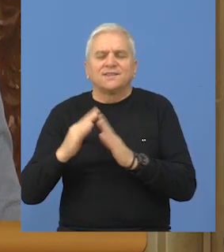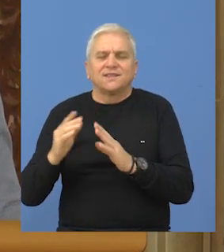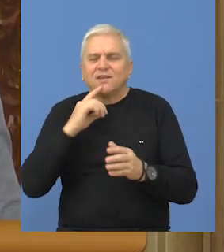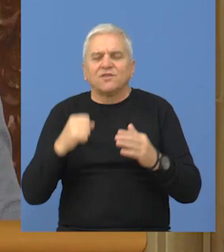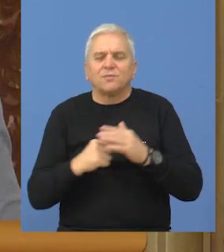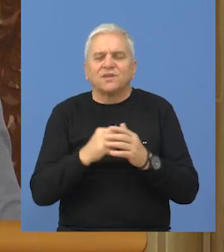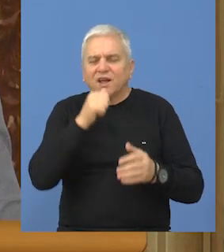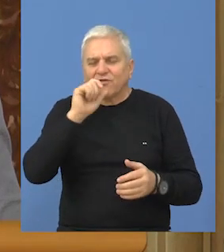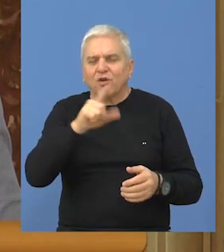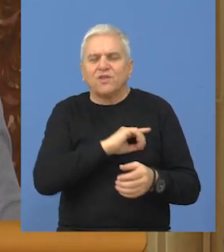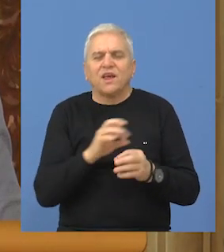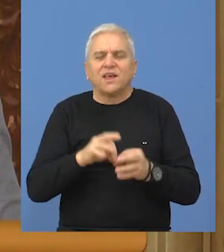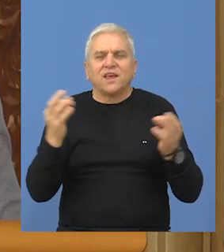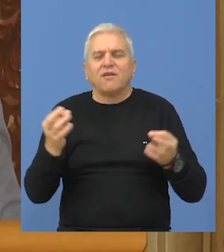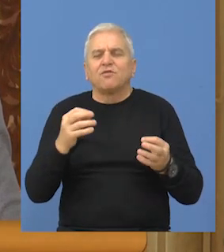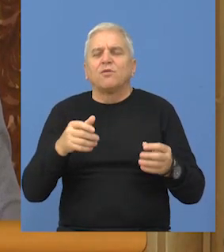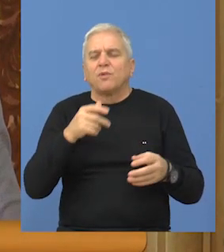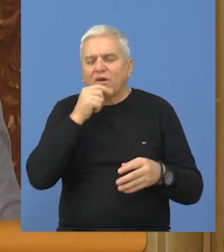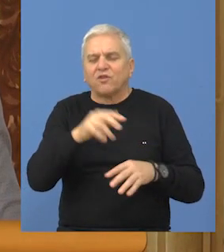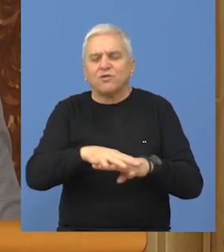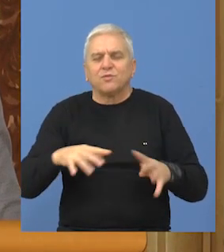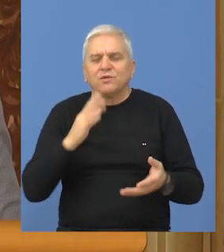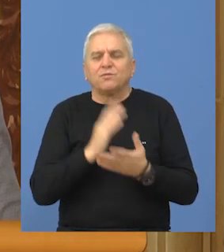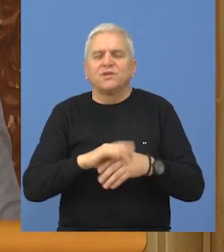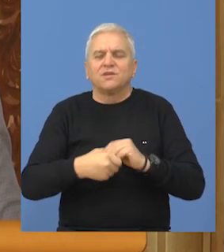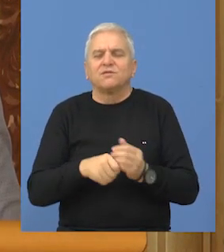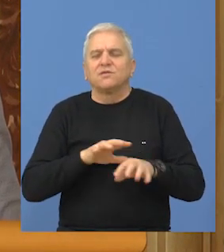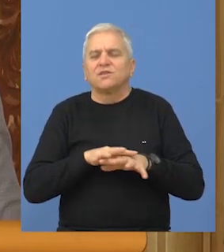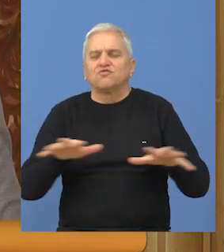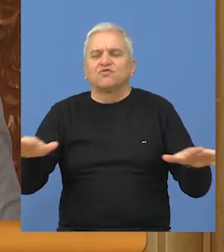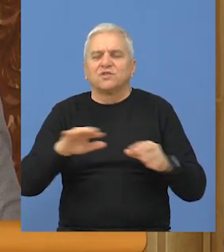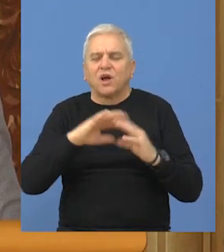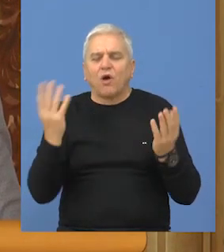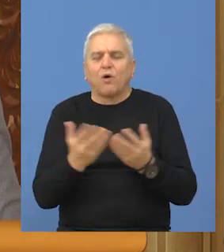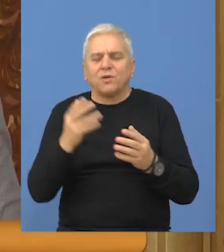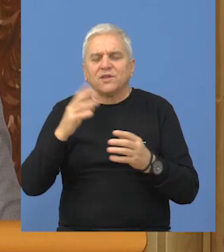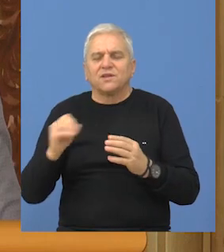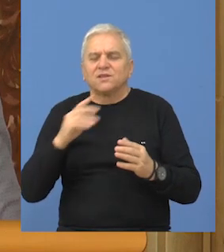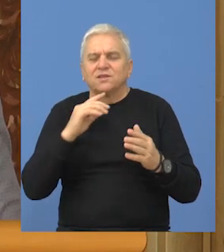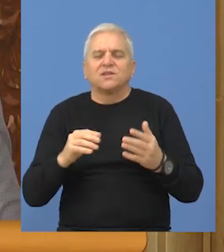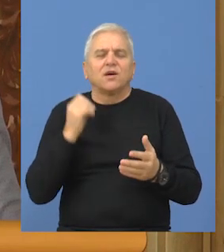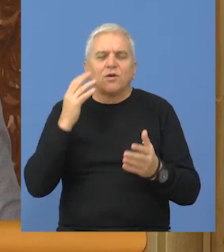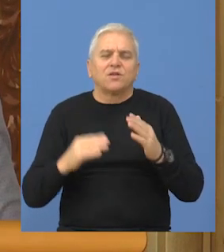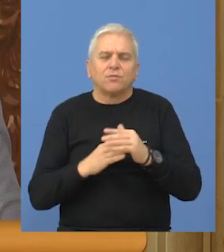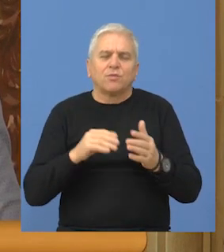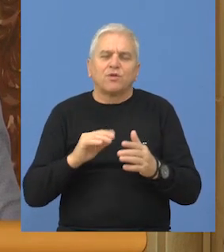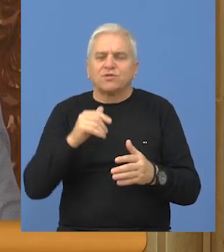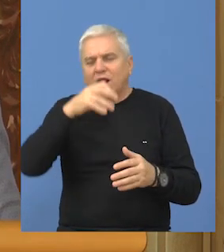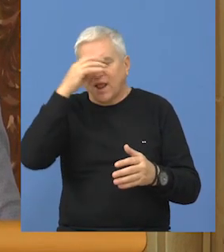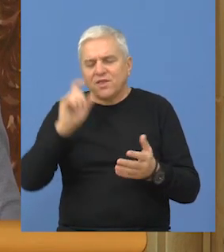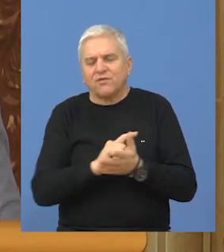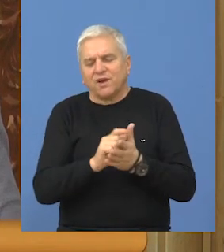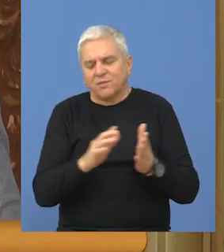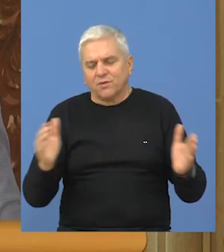jer će pritisak vode u javnom vodovodu biti zadovoljavajući na cijeloj teritoriji naselja i u špicevima potrošnje u